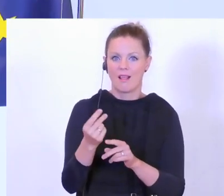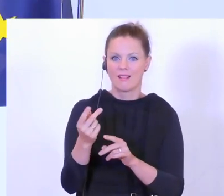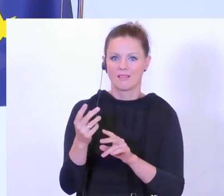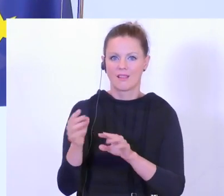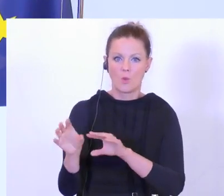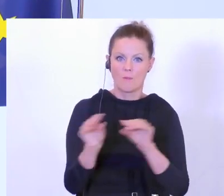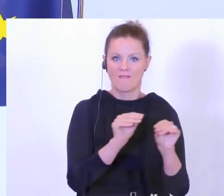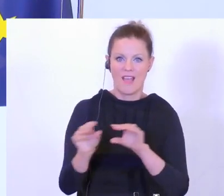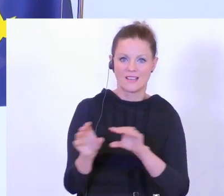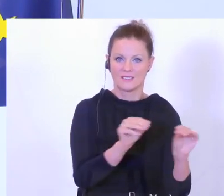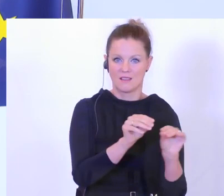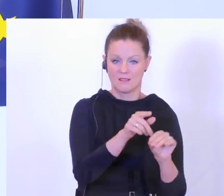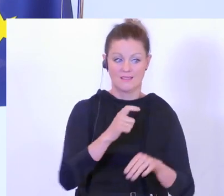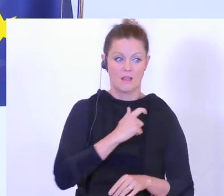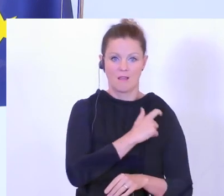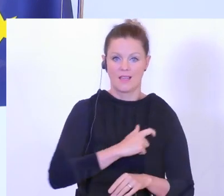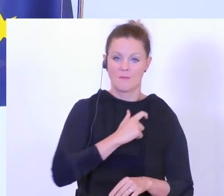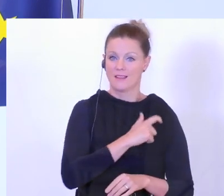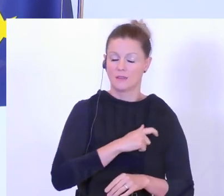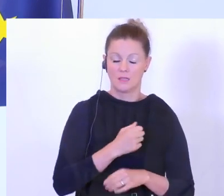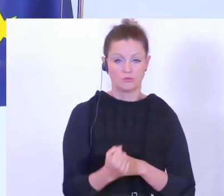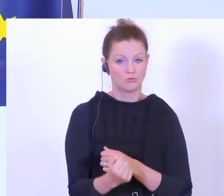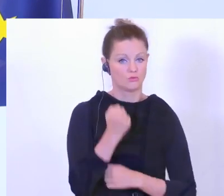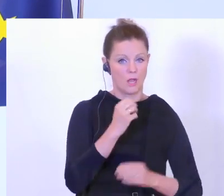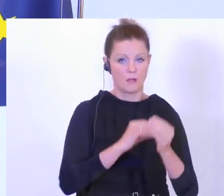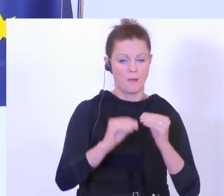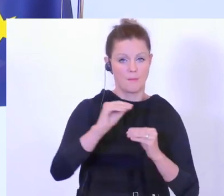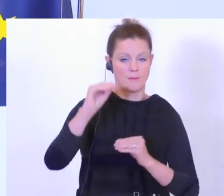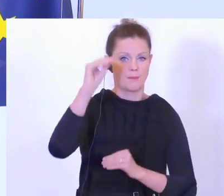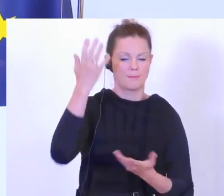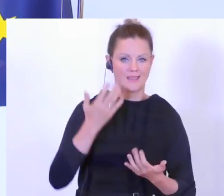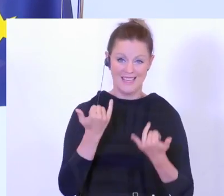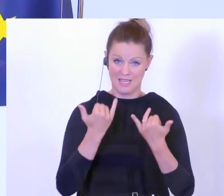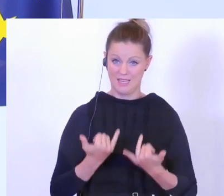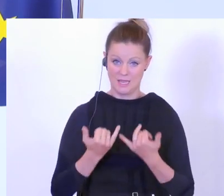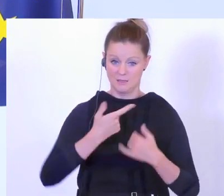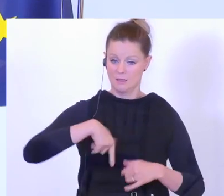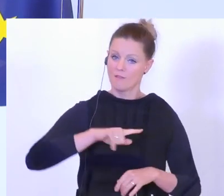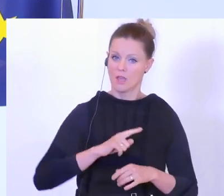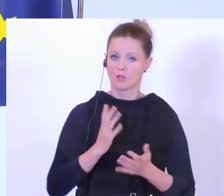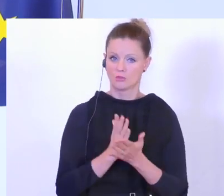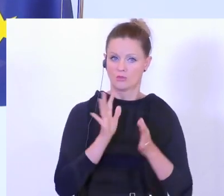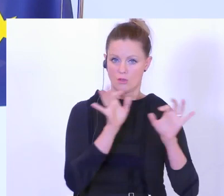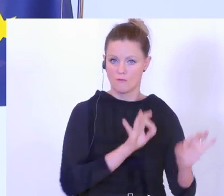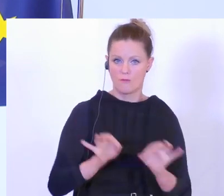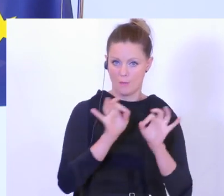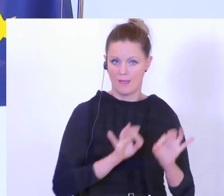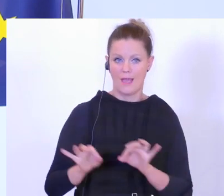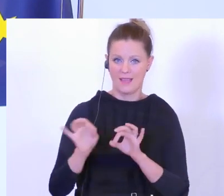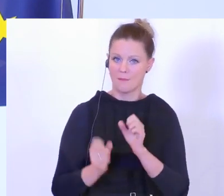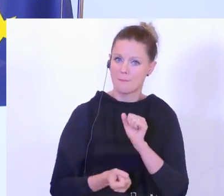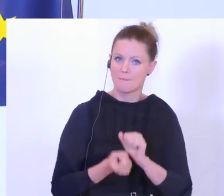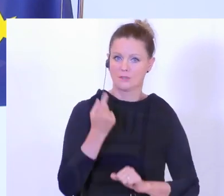Kriminalität ist auch enorm im Steigen. Wir rüsten uns hier auf. Hier bestehen